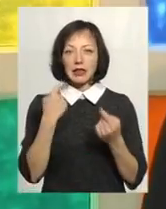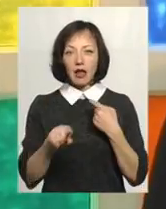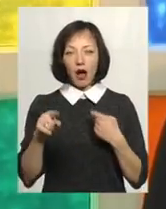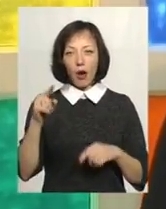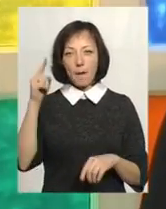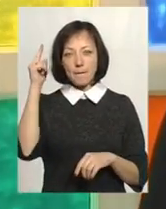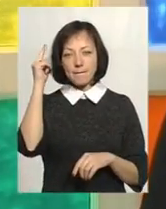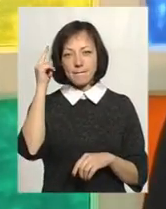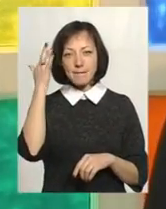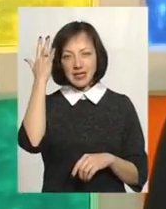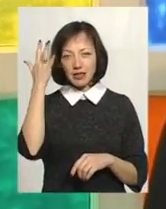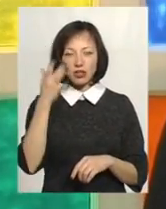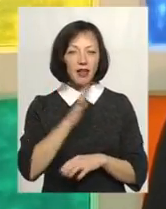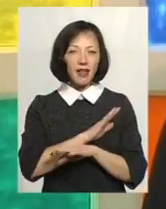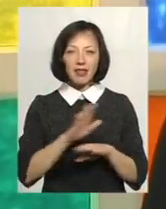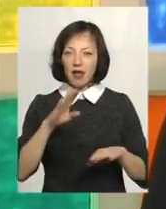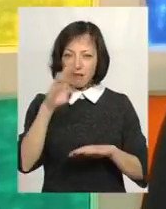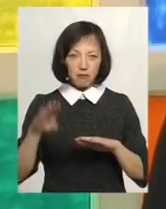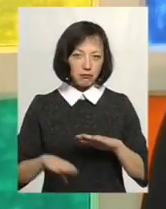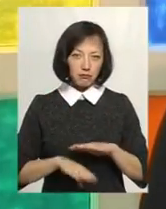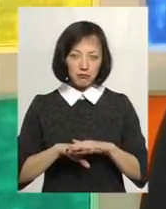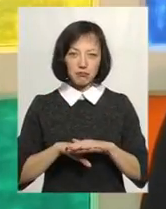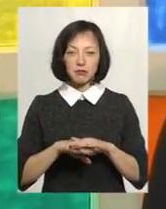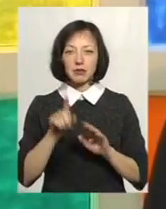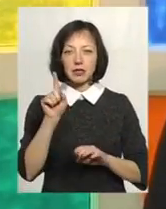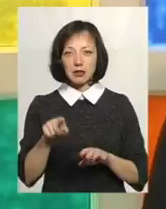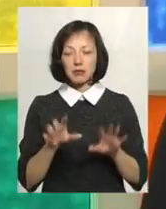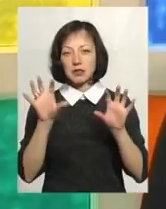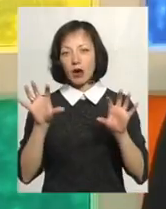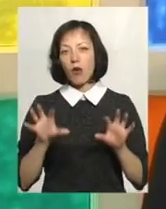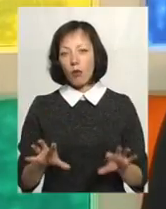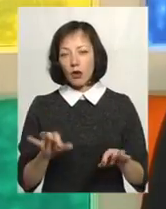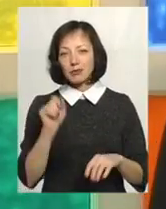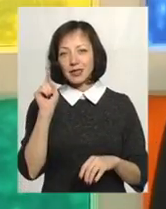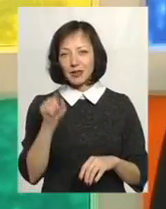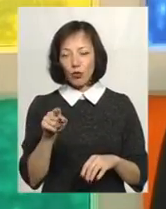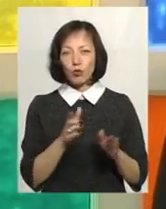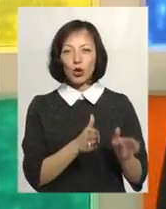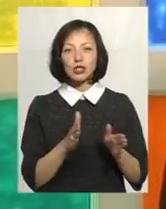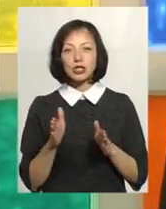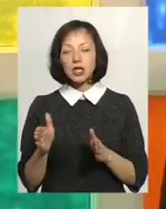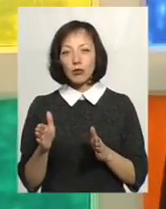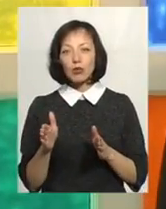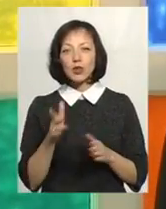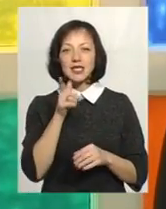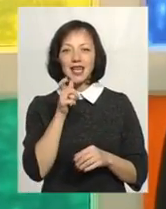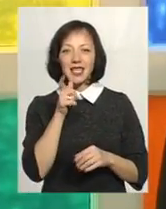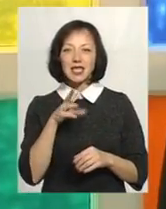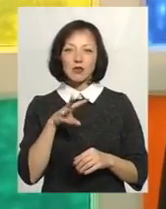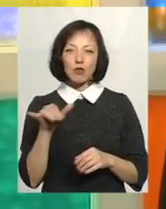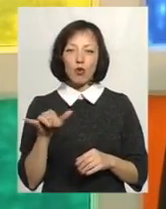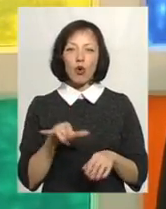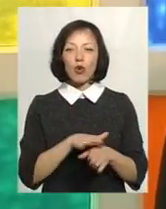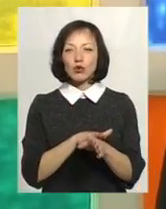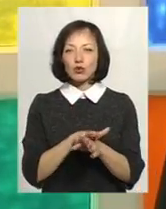які не підкорялися тим законам і тому режиму сталінізму і